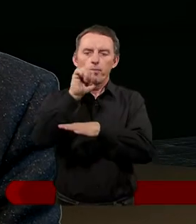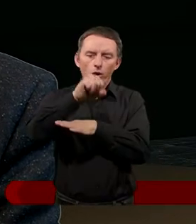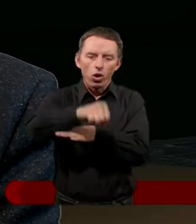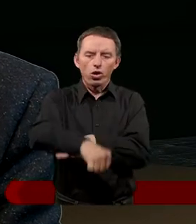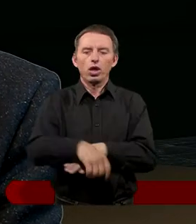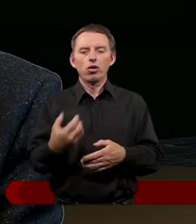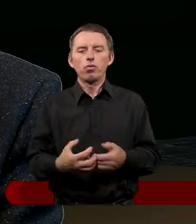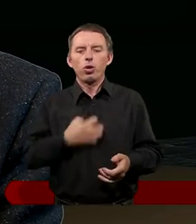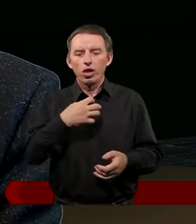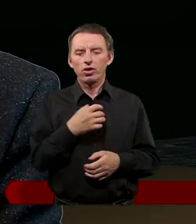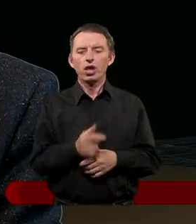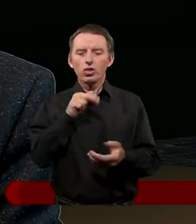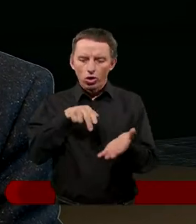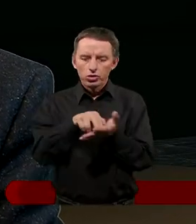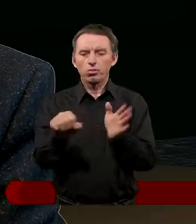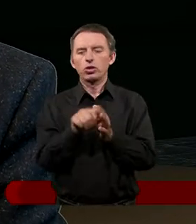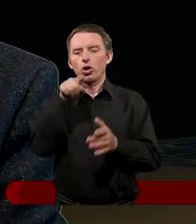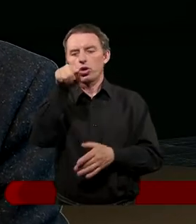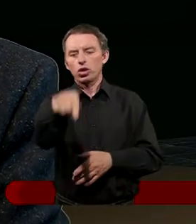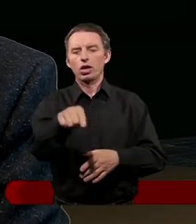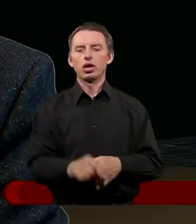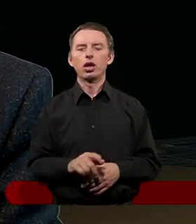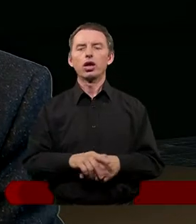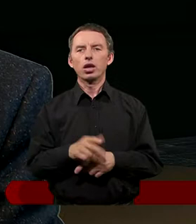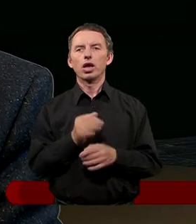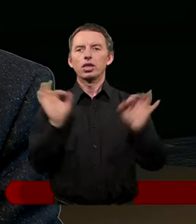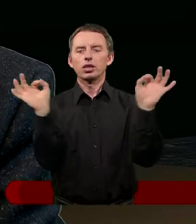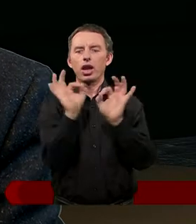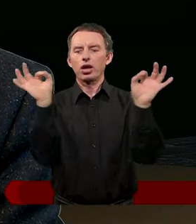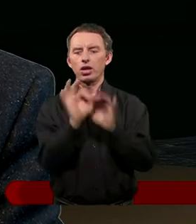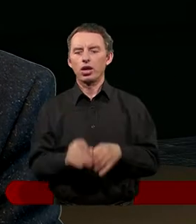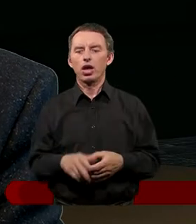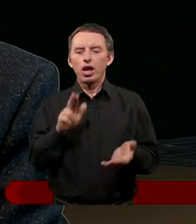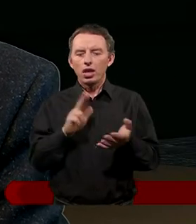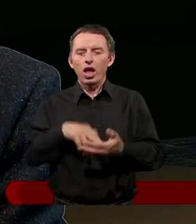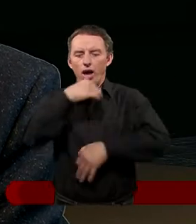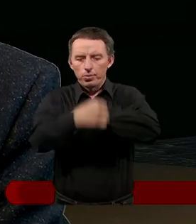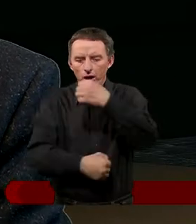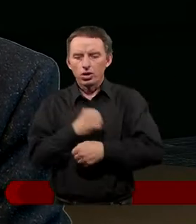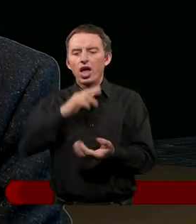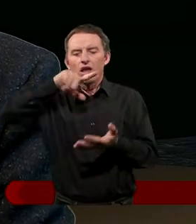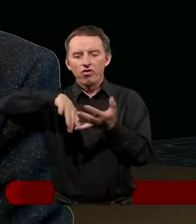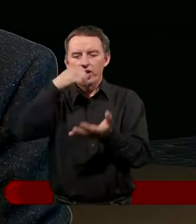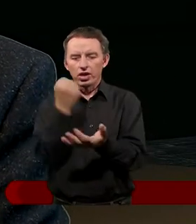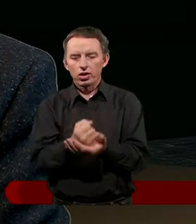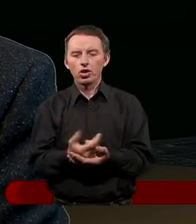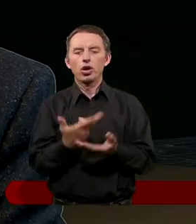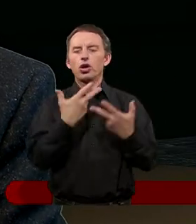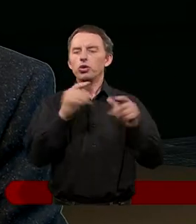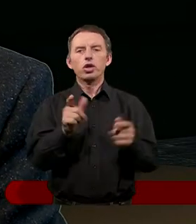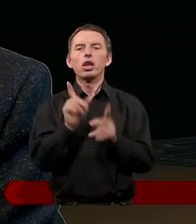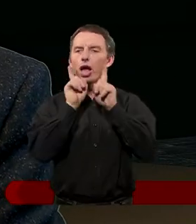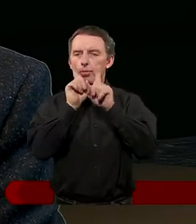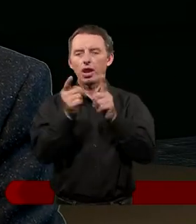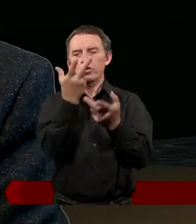zniwelować, to dojdziemy do tego, że się strasznie napracujemy i stwierdzimy, że nam nic faktycznie nie